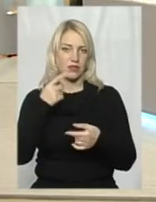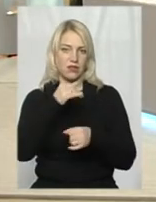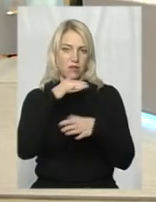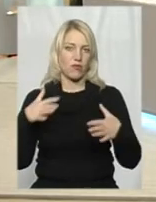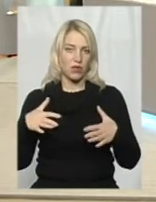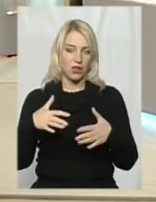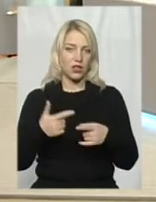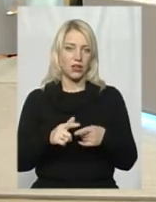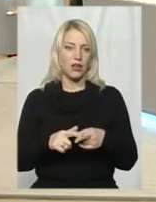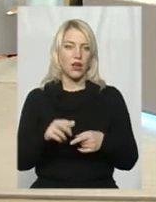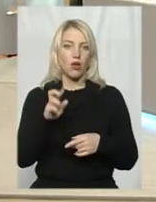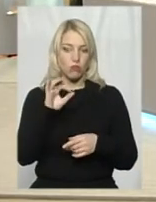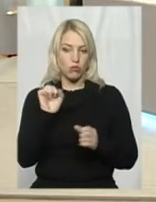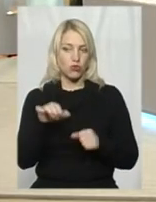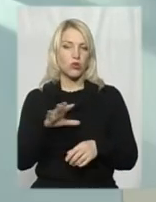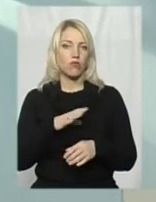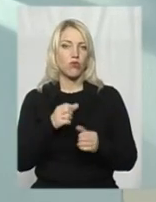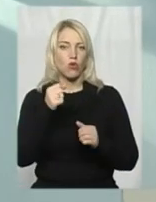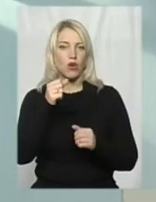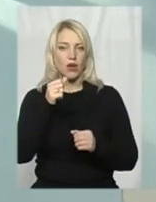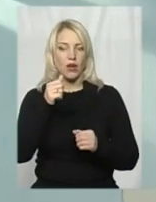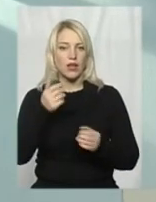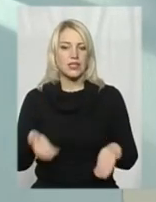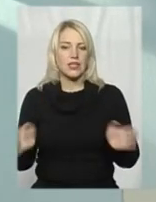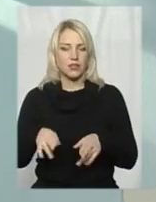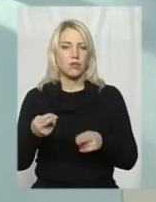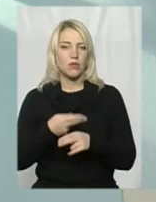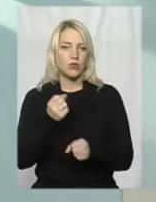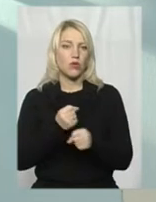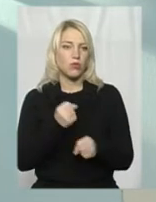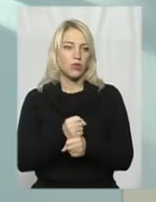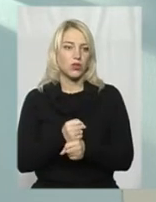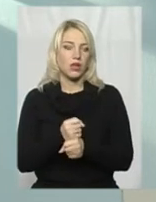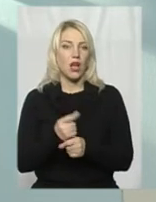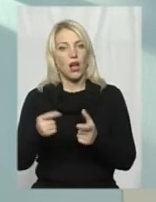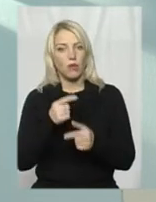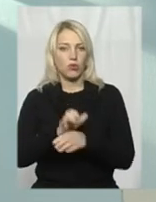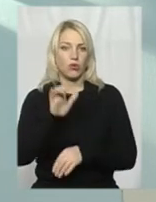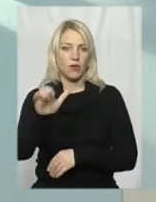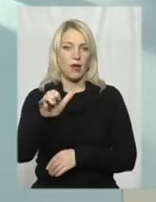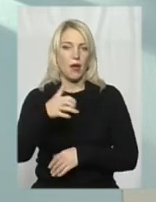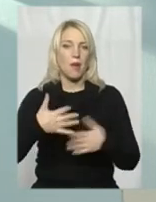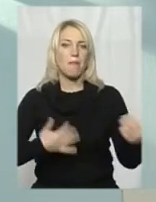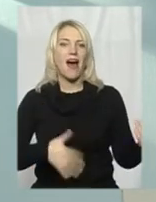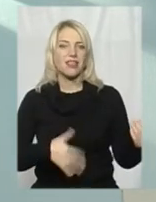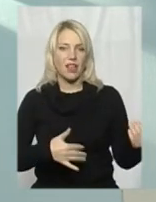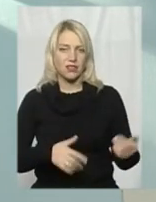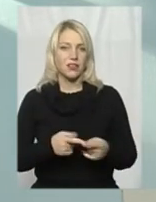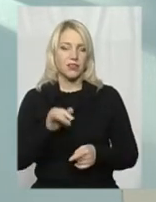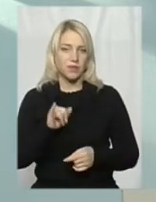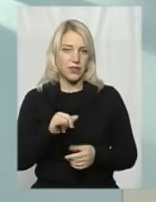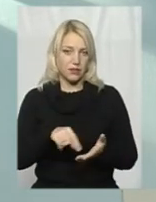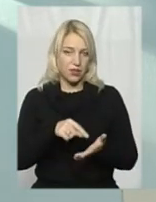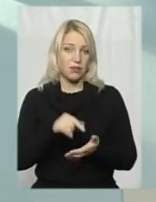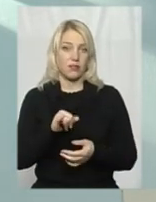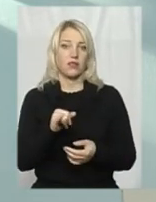випадку можна було втратити роботу, а в гіршому ще в ранніші часи і поїхати в сонячний Магадан. Тому, безперечно, сьогодні часи